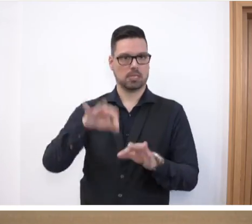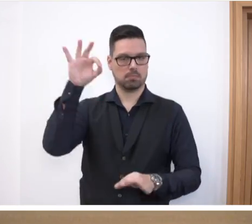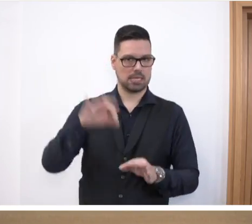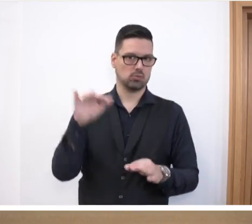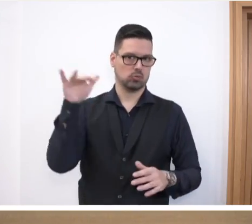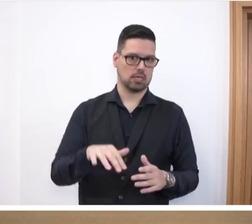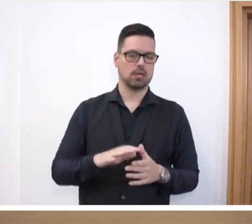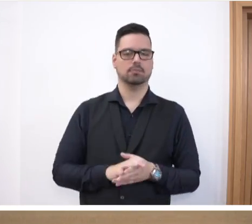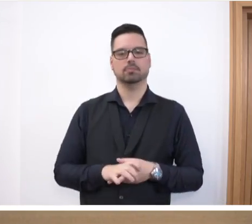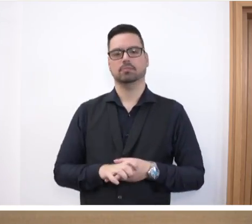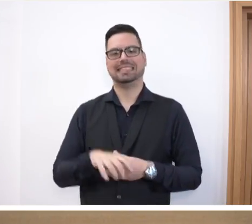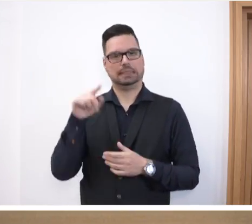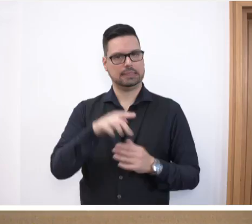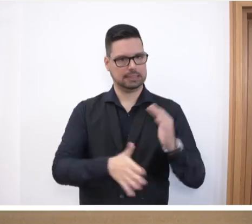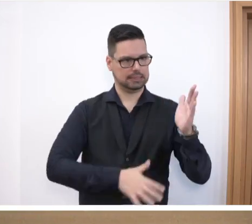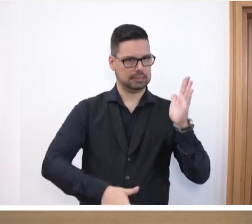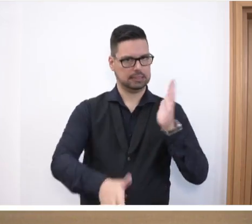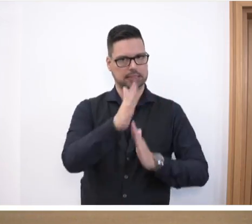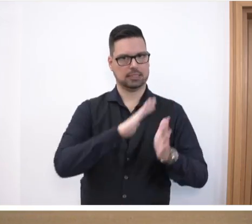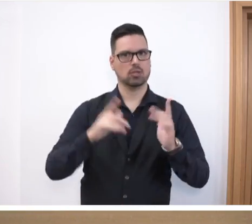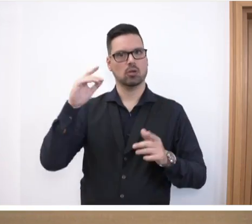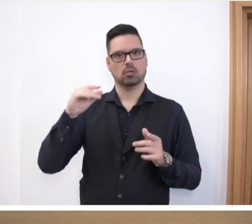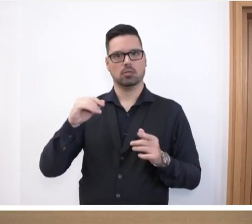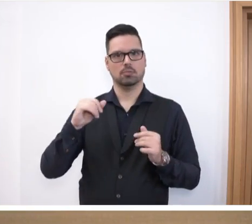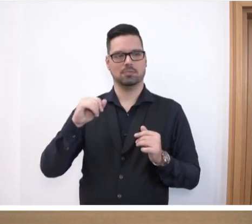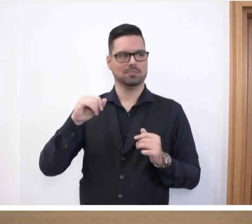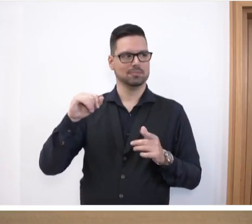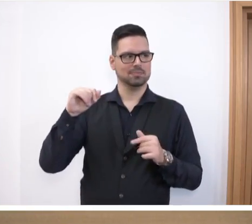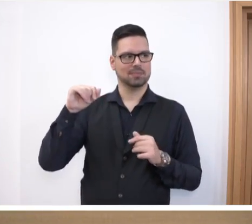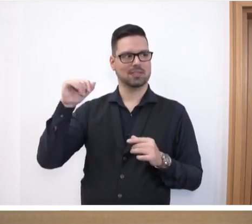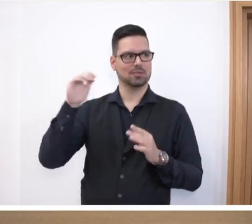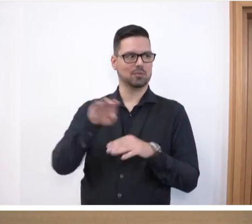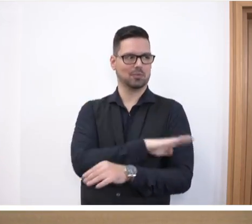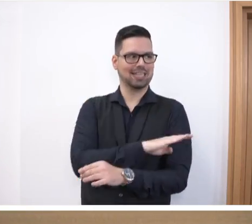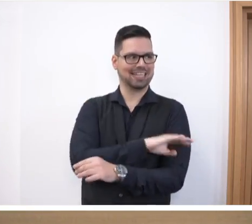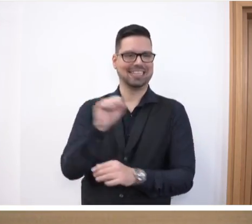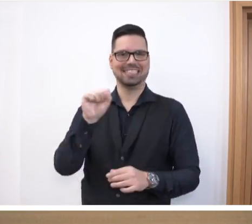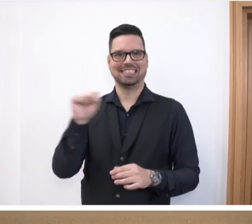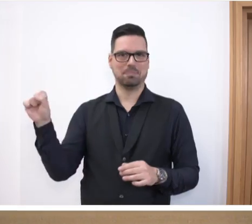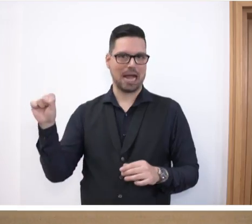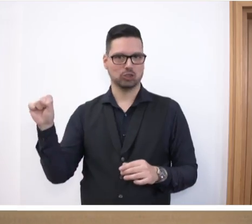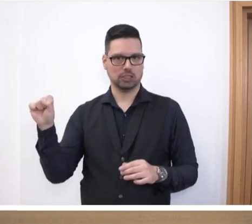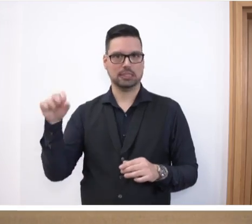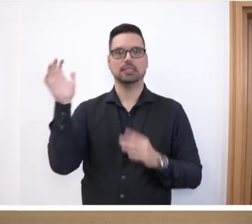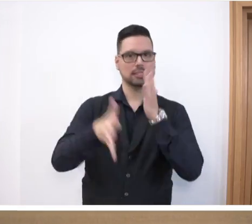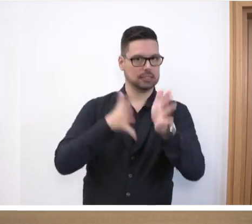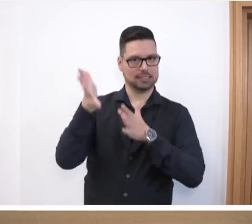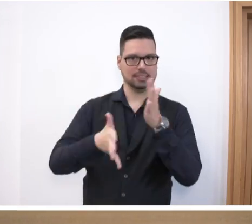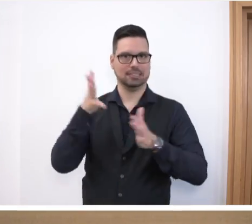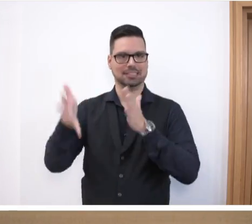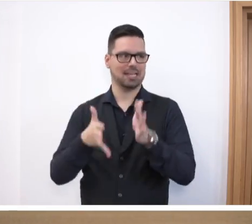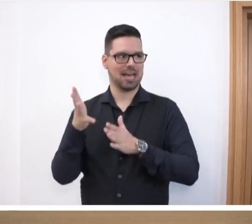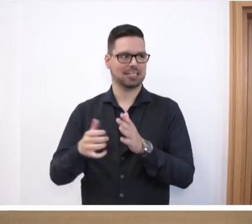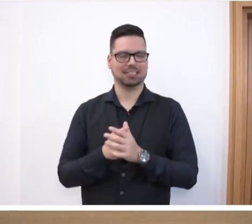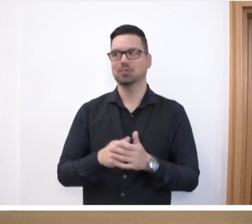stattfinden können. Sie sagen, und auch der Kollege Simanschi hat das gesagt, das reduziert Verwaltungsaufwand und ist